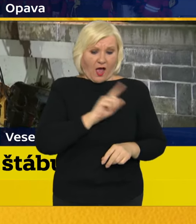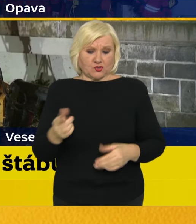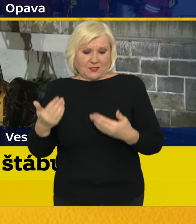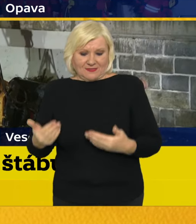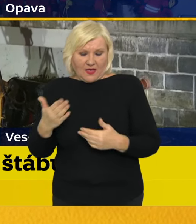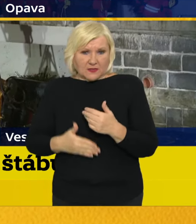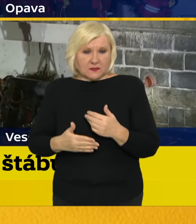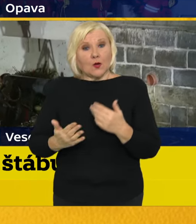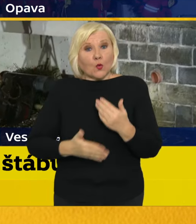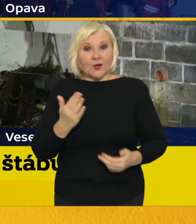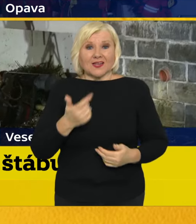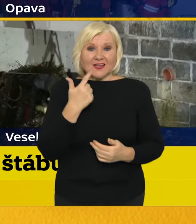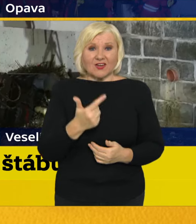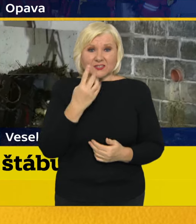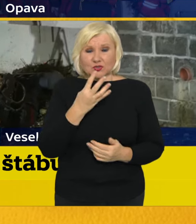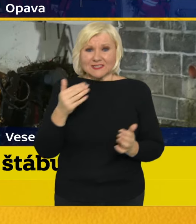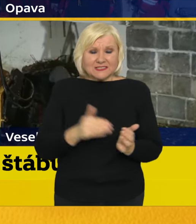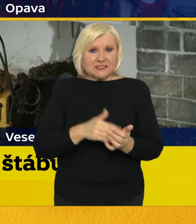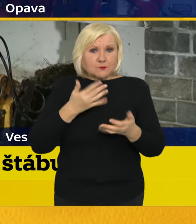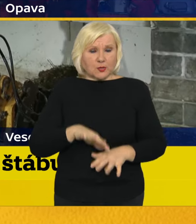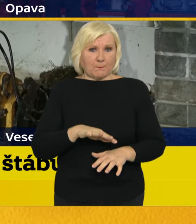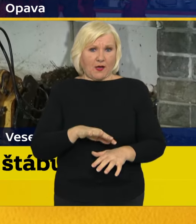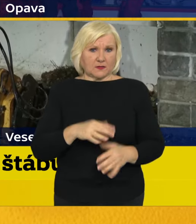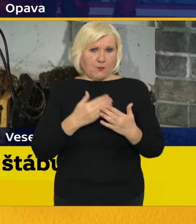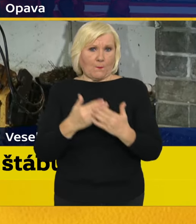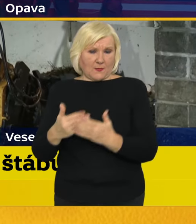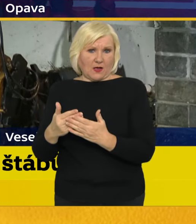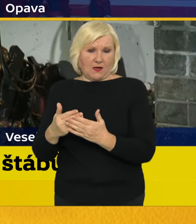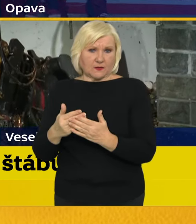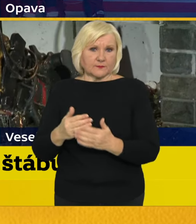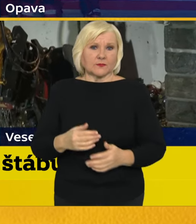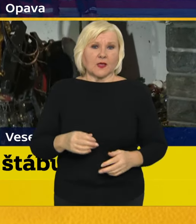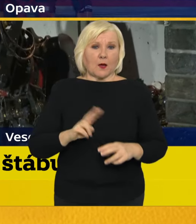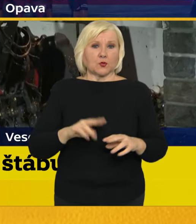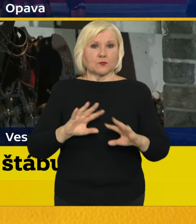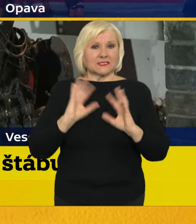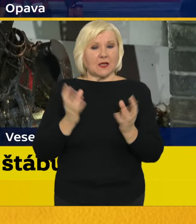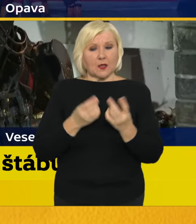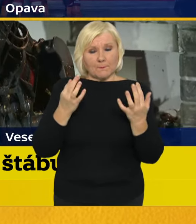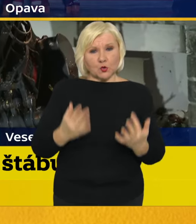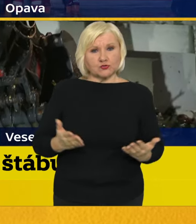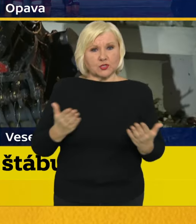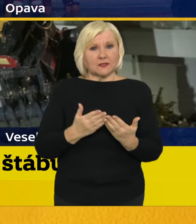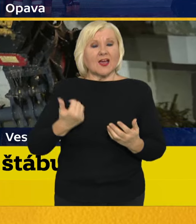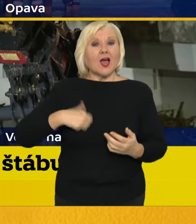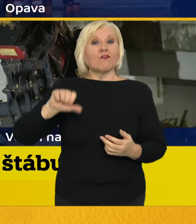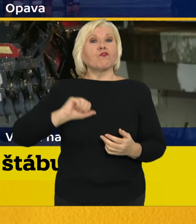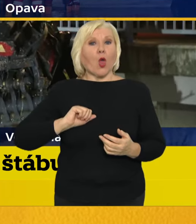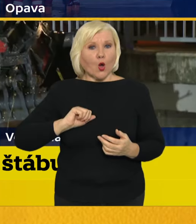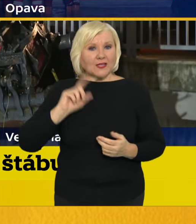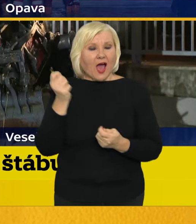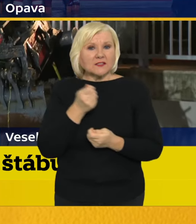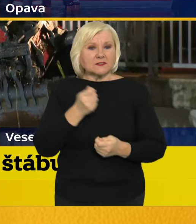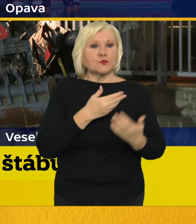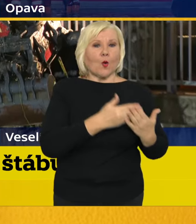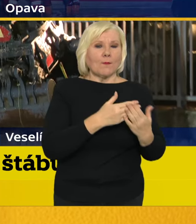tak je to bezmala 24 tisíc událostí. A když to vztáhneme k celkovému počtu událostí, který za loňský rok měl Evlastický záchranný